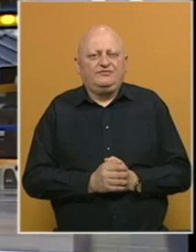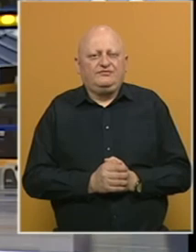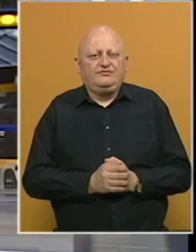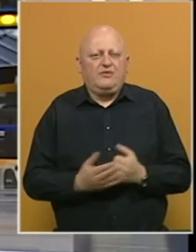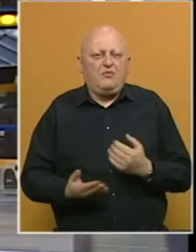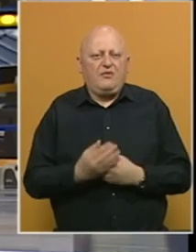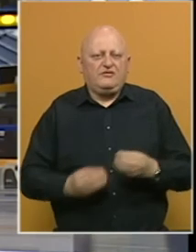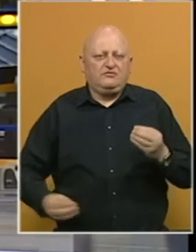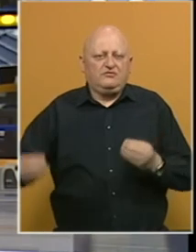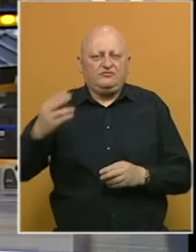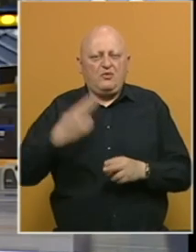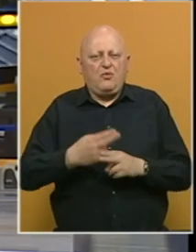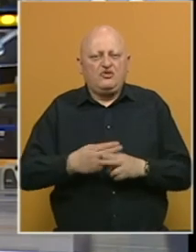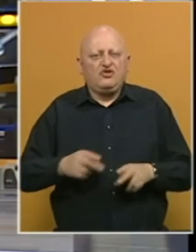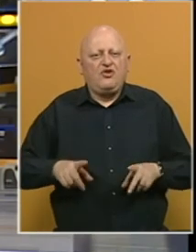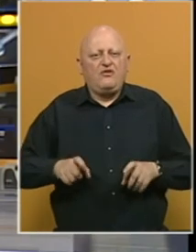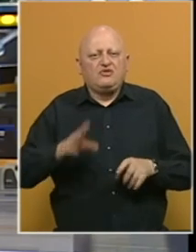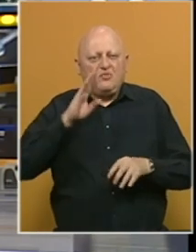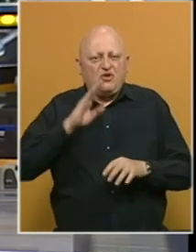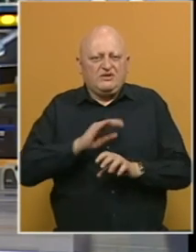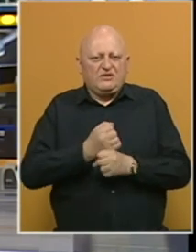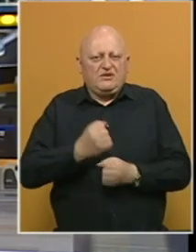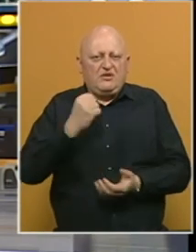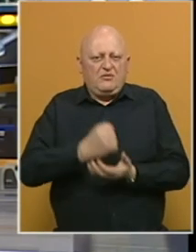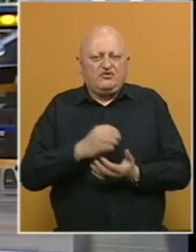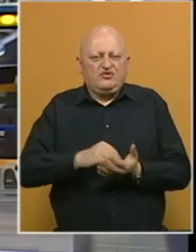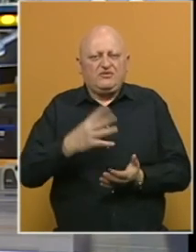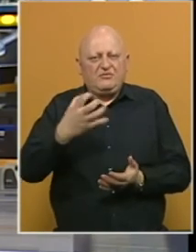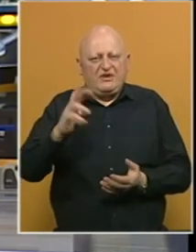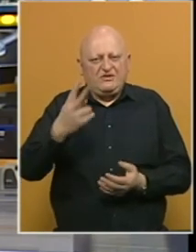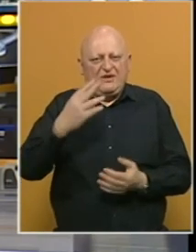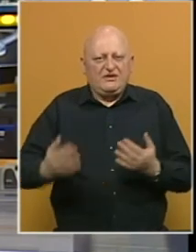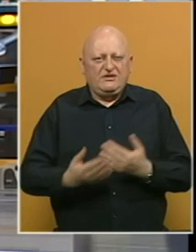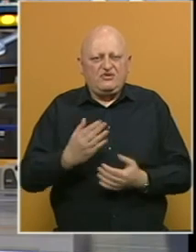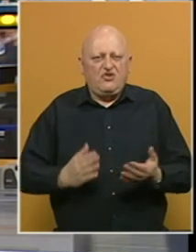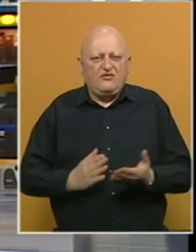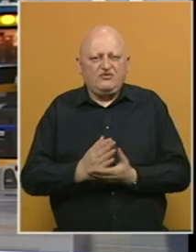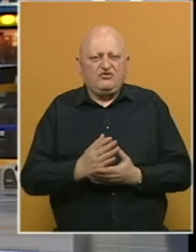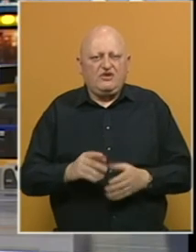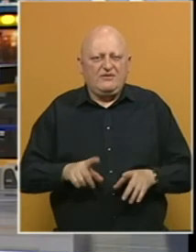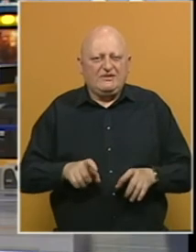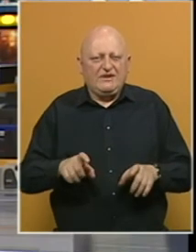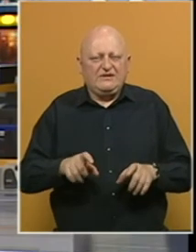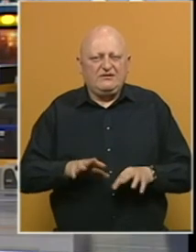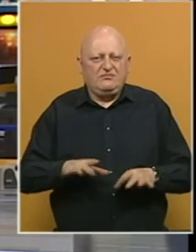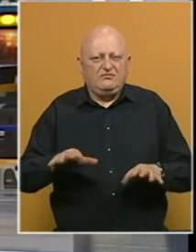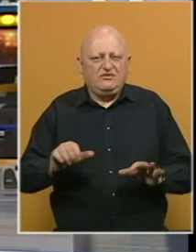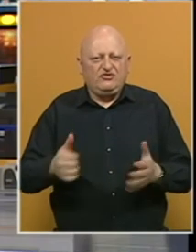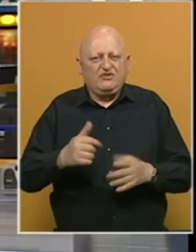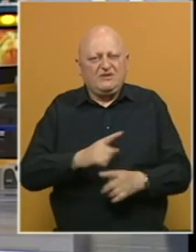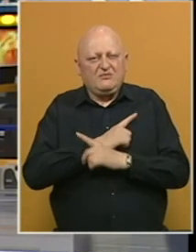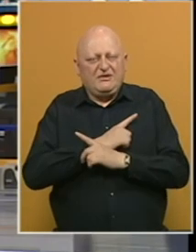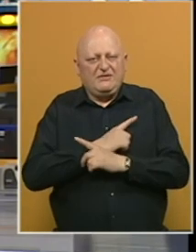Ponovo povećanje broja zaraženih koronavirusom u BiH posrđeno je još 512 novi slučaje zaraze i 16